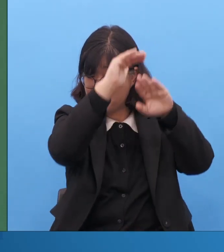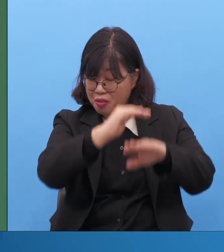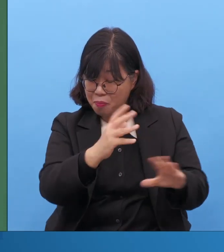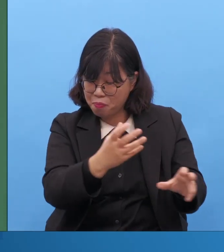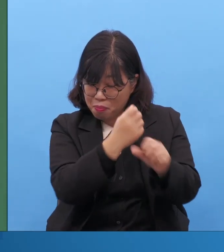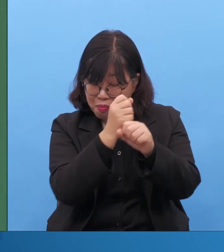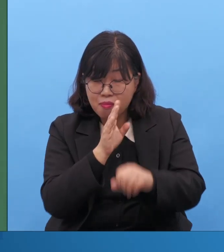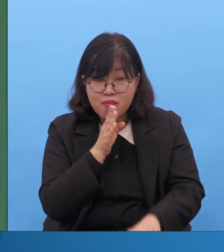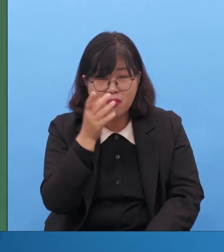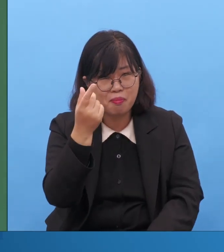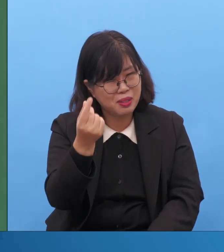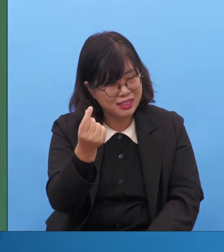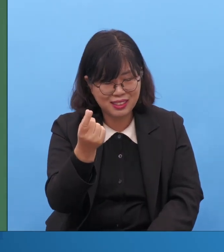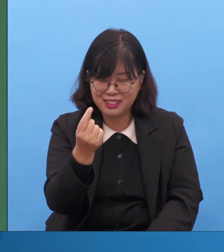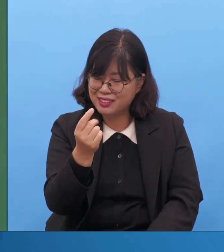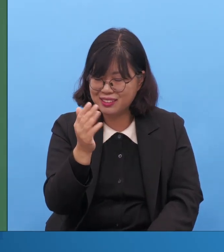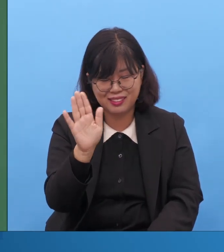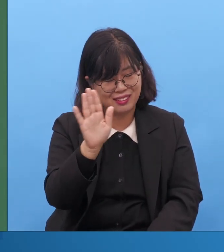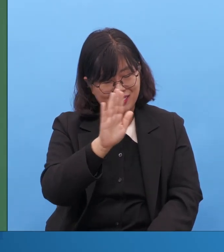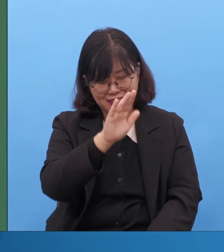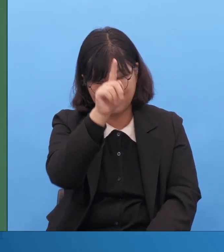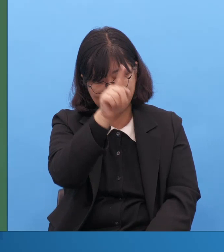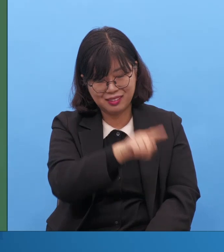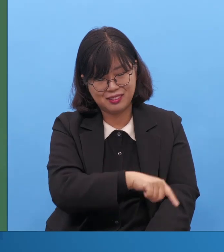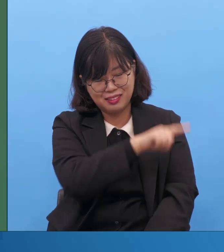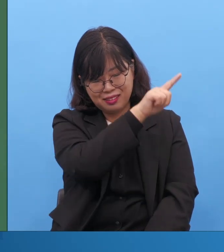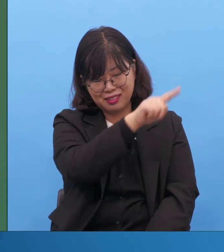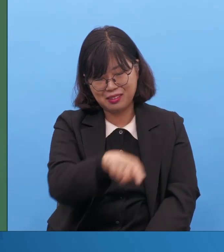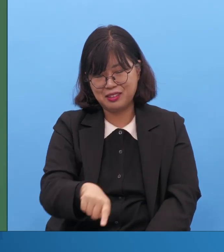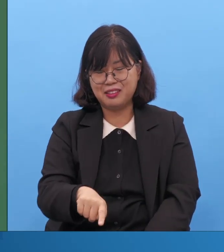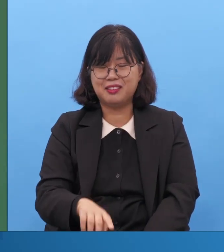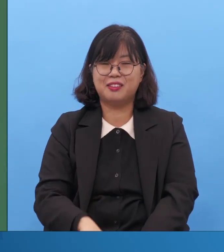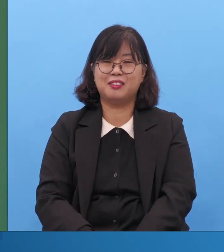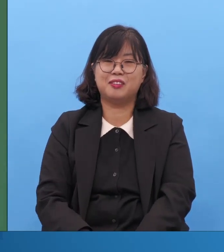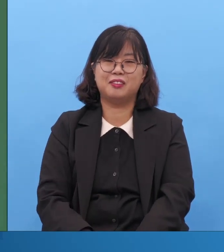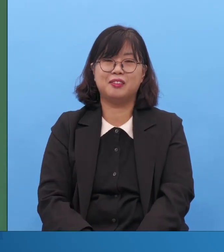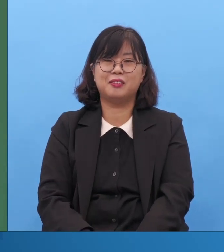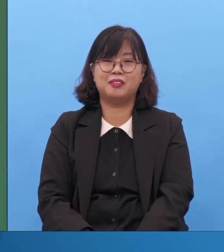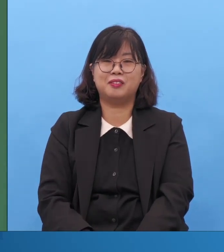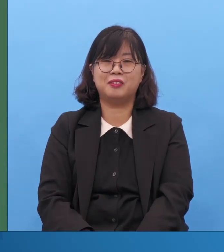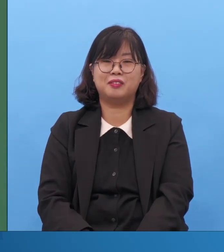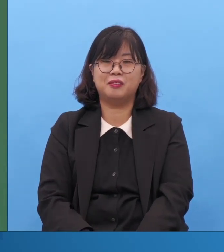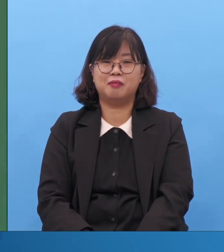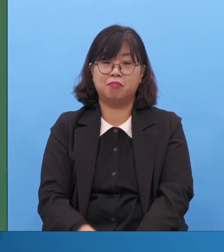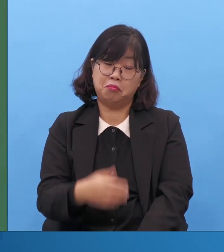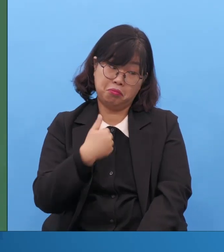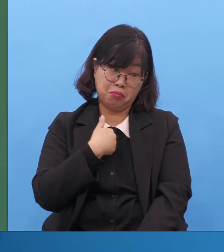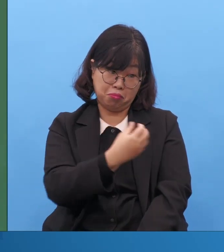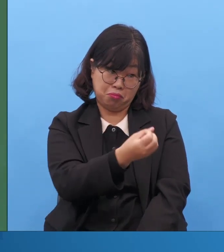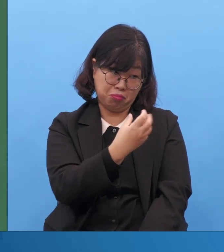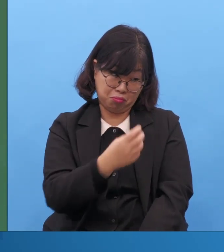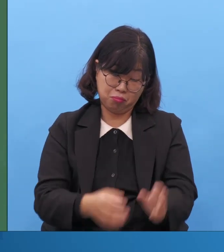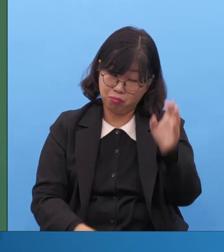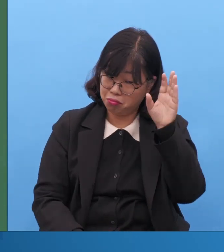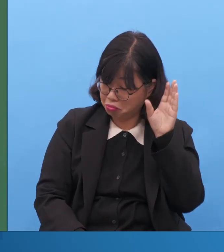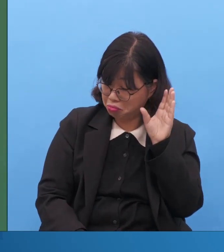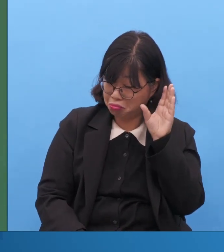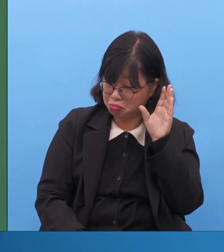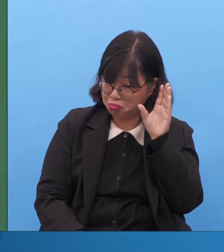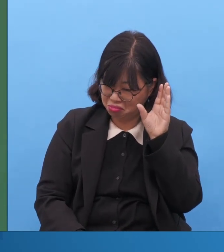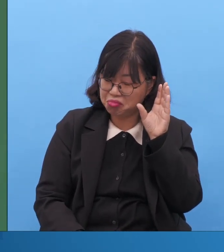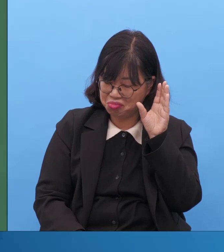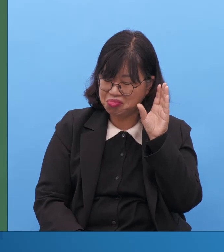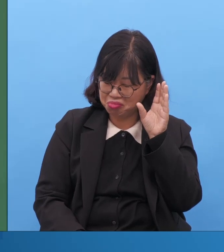아닙니다 보통 12경에서 보면 다 들어보면 다 들어보면 알잖아요 들어보면 자아악